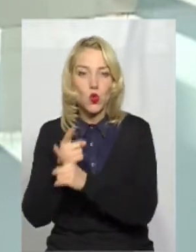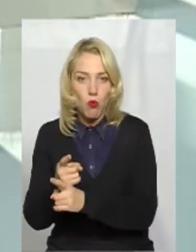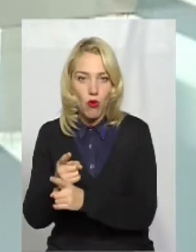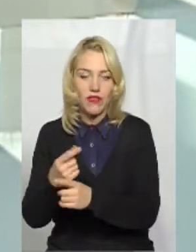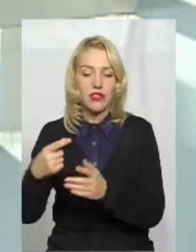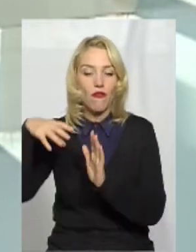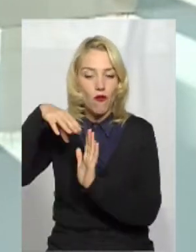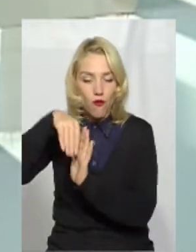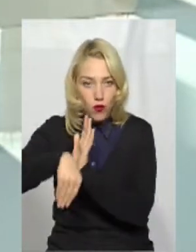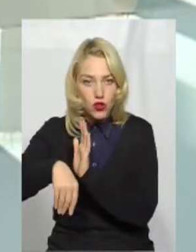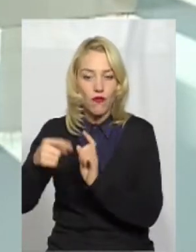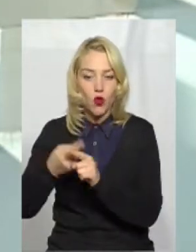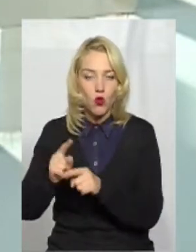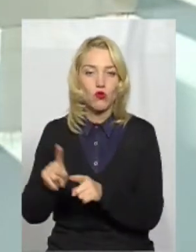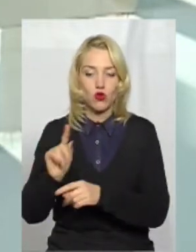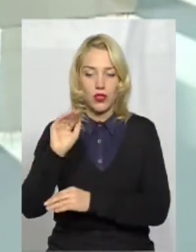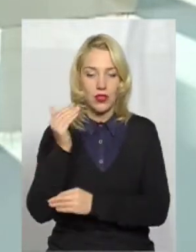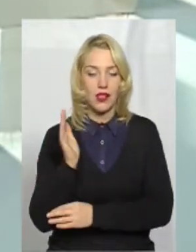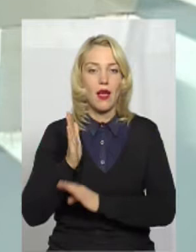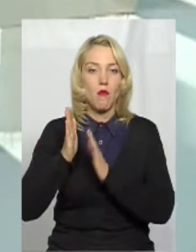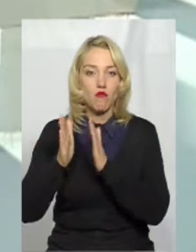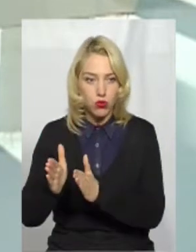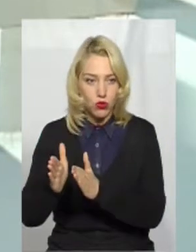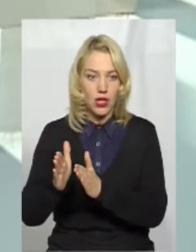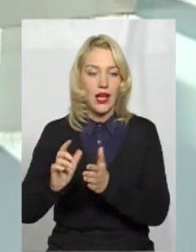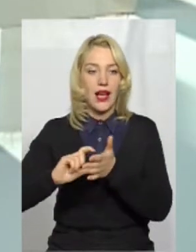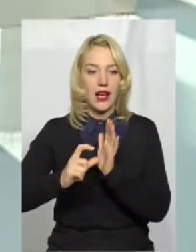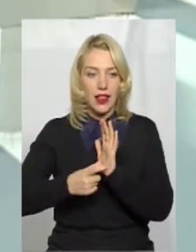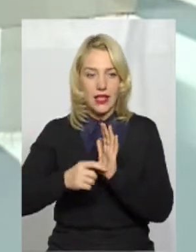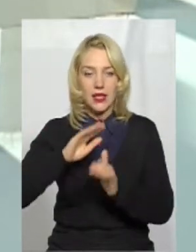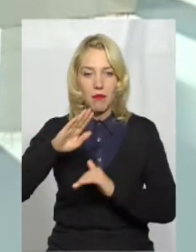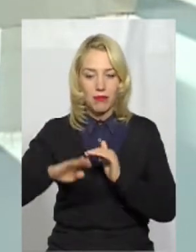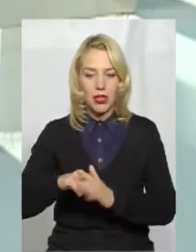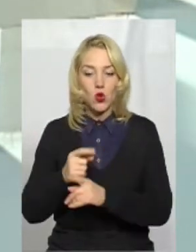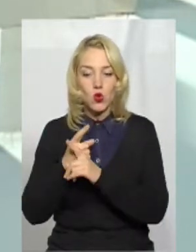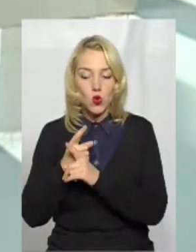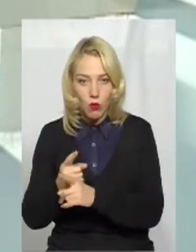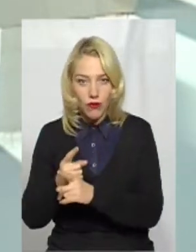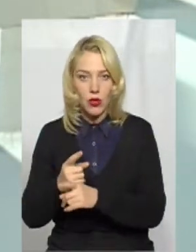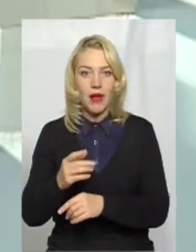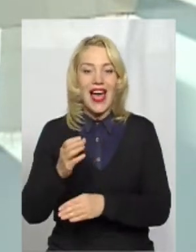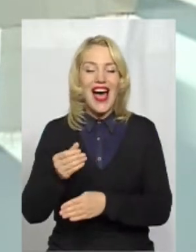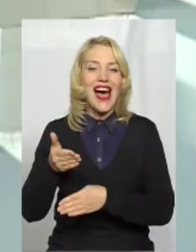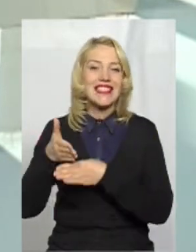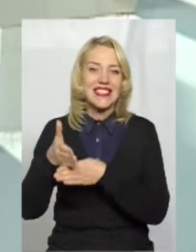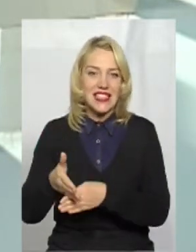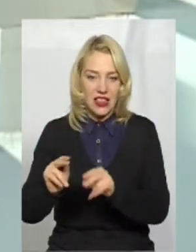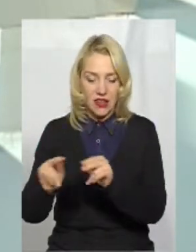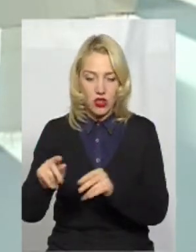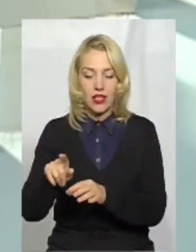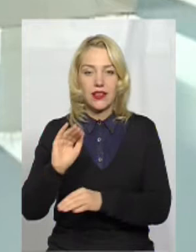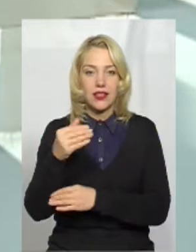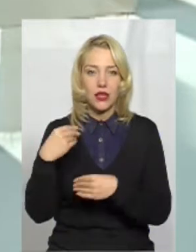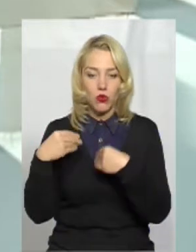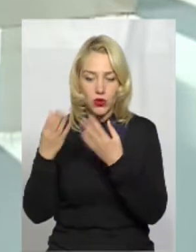заключається в тому, що клас буде під супровідом асистента вчителя, дитині будуть надаватись